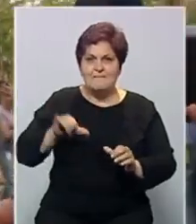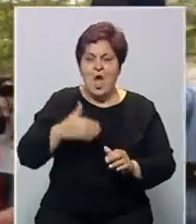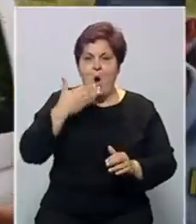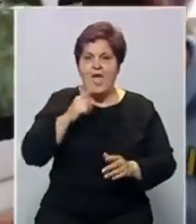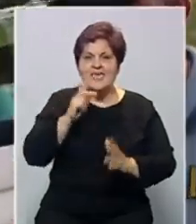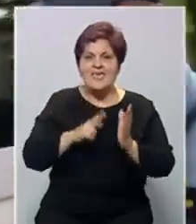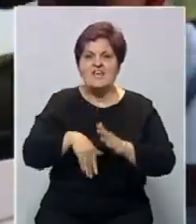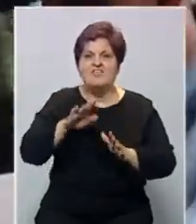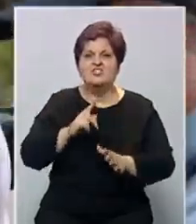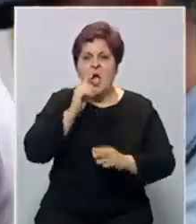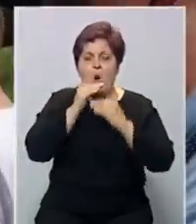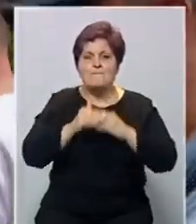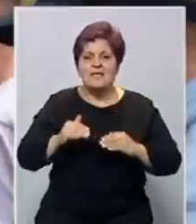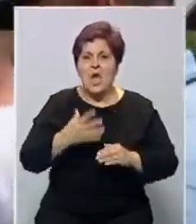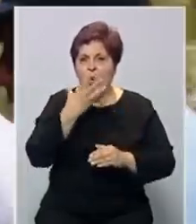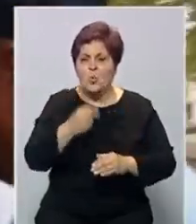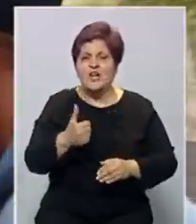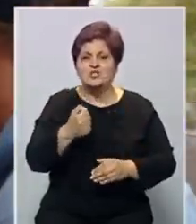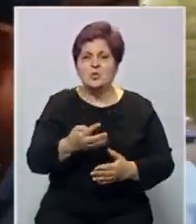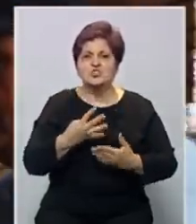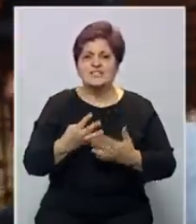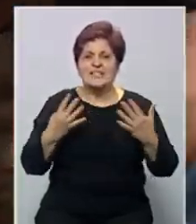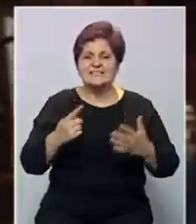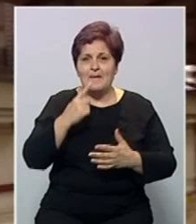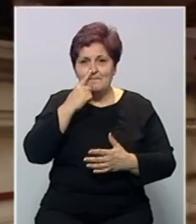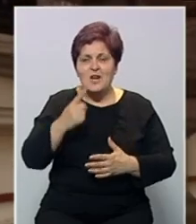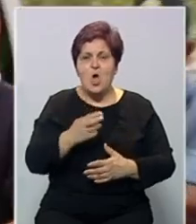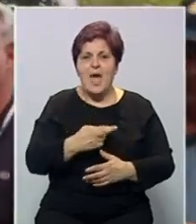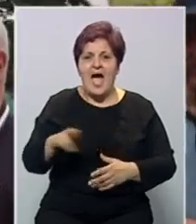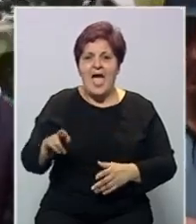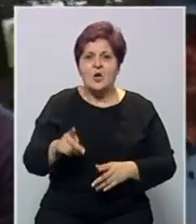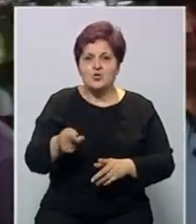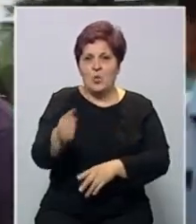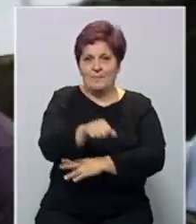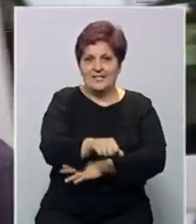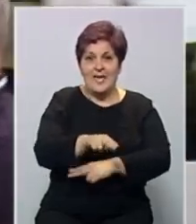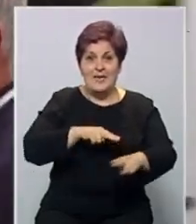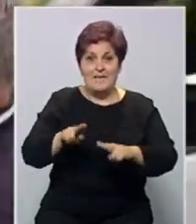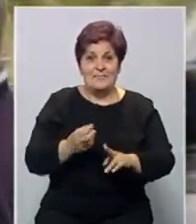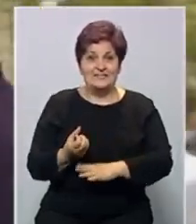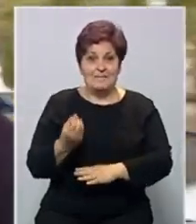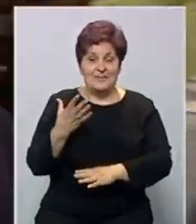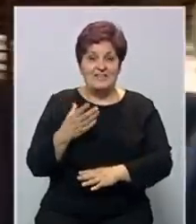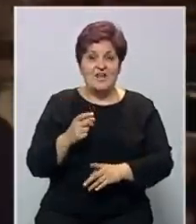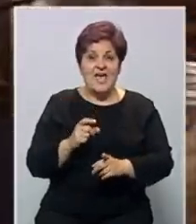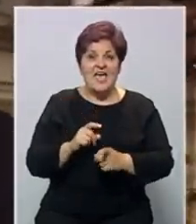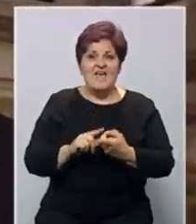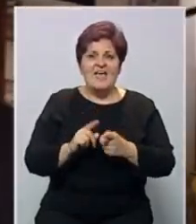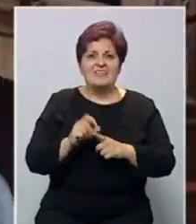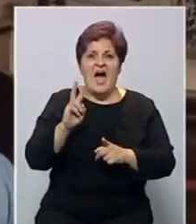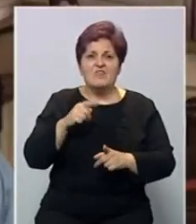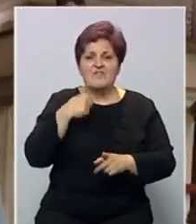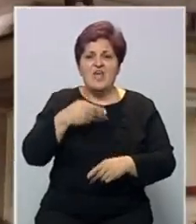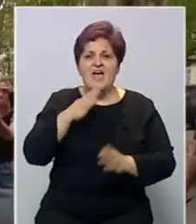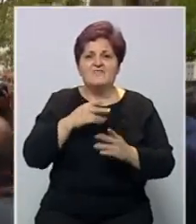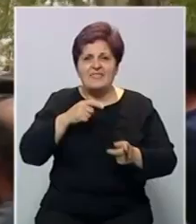oštetili INU za više od milijardu kuna ili 149 miliona eura ostaje u pritvoru. Ministar privrede Davor Filipović najavio je